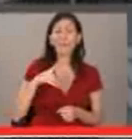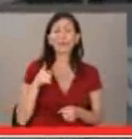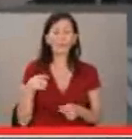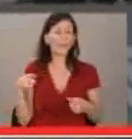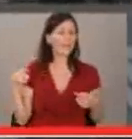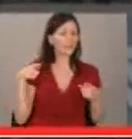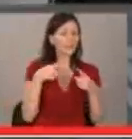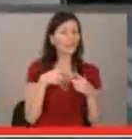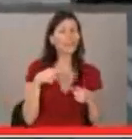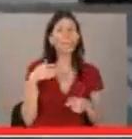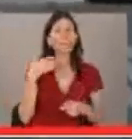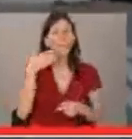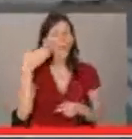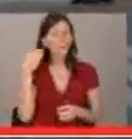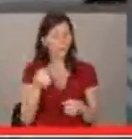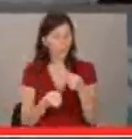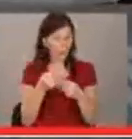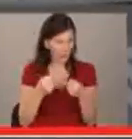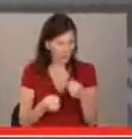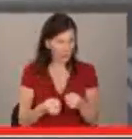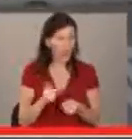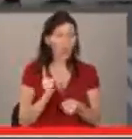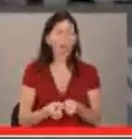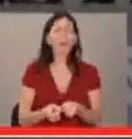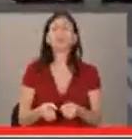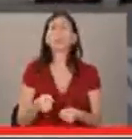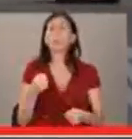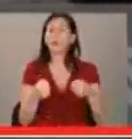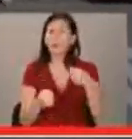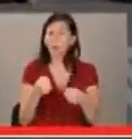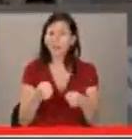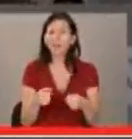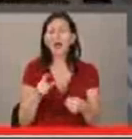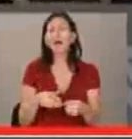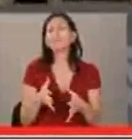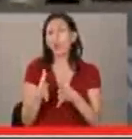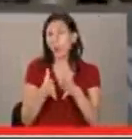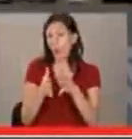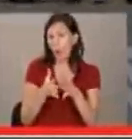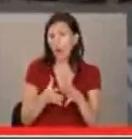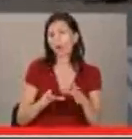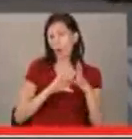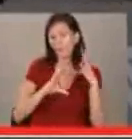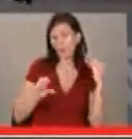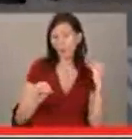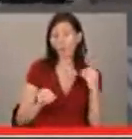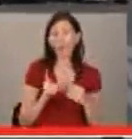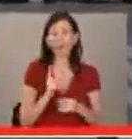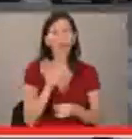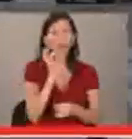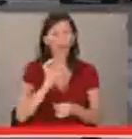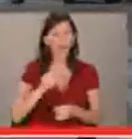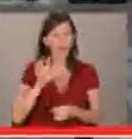насочва към младите водачи, водачите, които управляват моторни превозни средства за превоз на пътници и товари. На 0,5